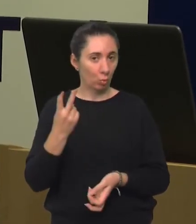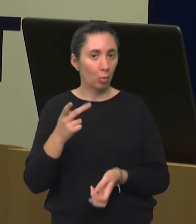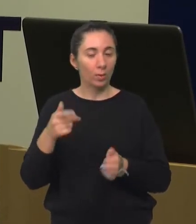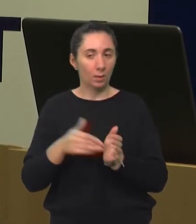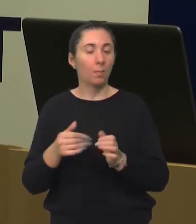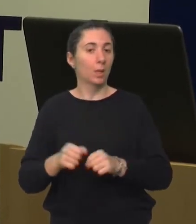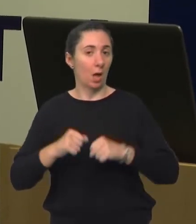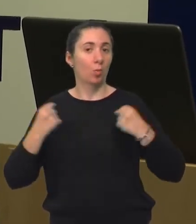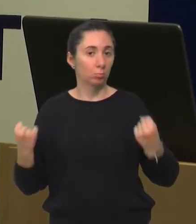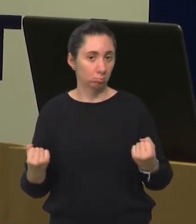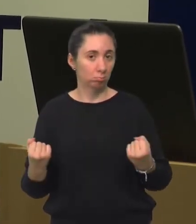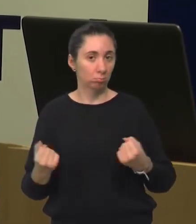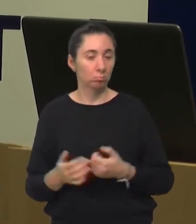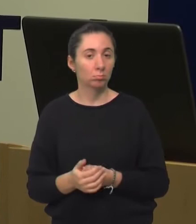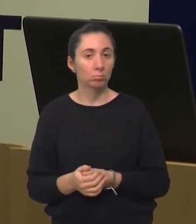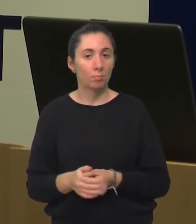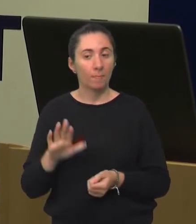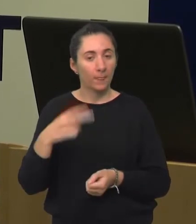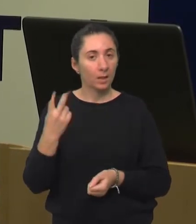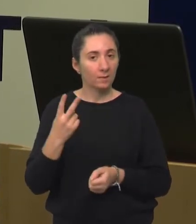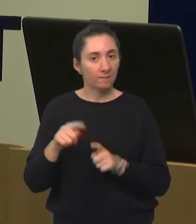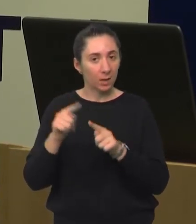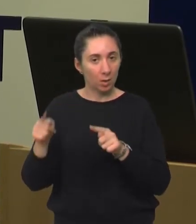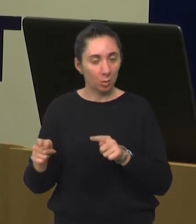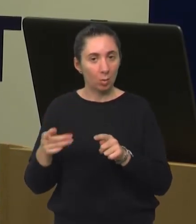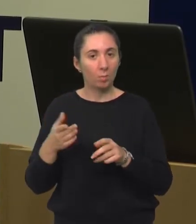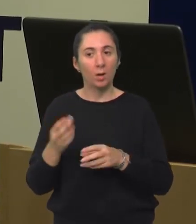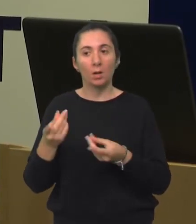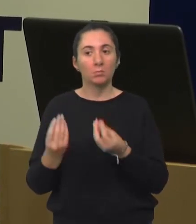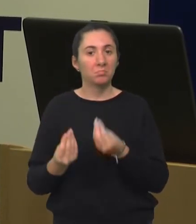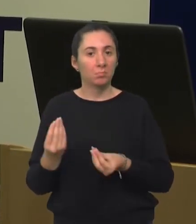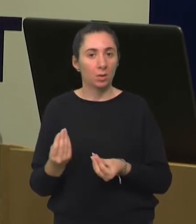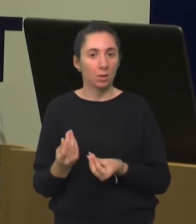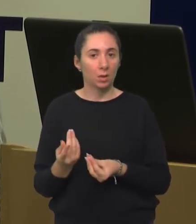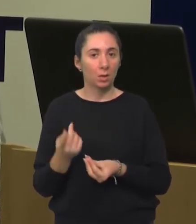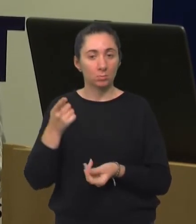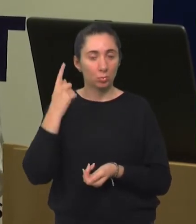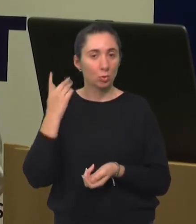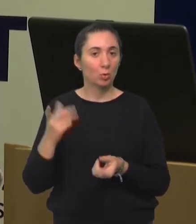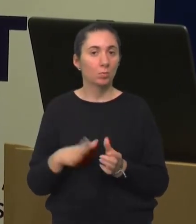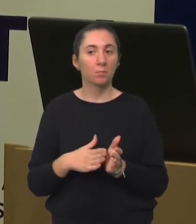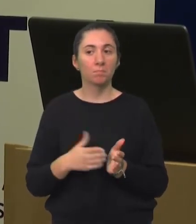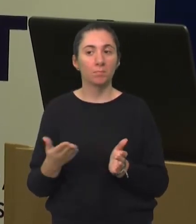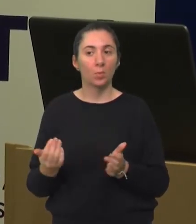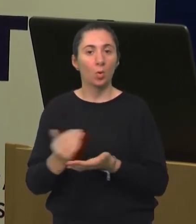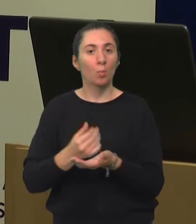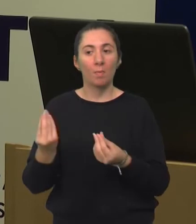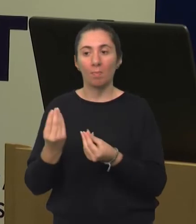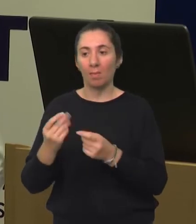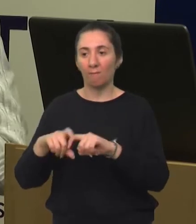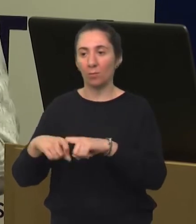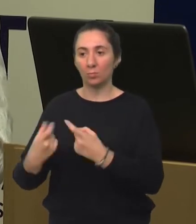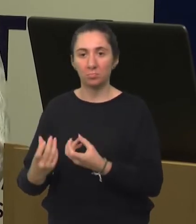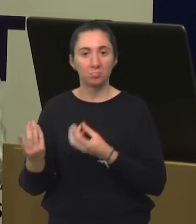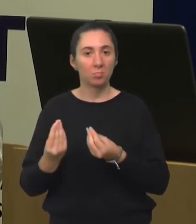jako razvijeno. I naravno onda tijekom druge godine se razvija simbolička igra. Simbolička igra, pretpostavljam da znate, kada dijete zapravo koristi neki predmet